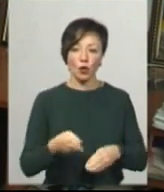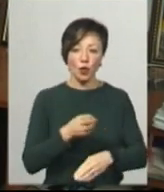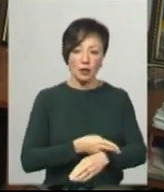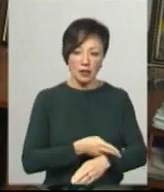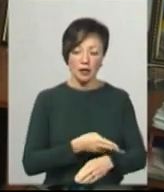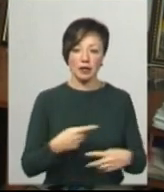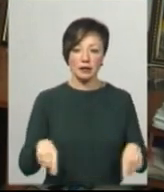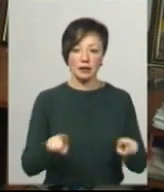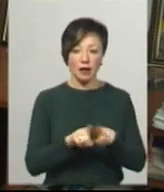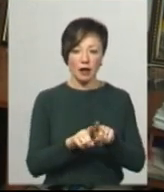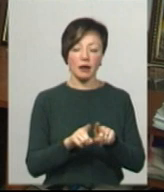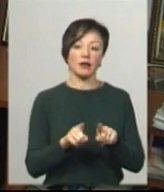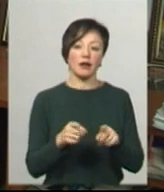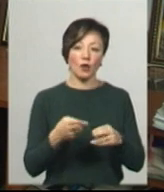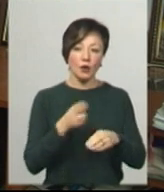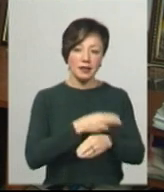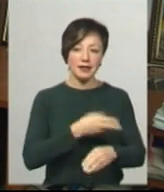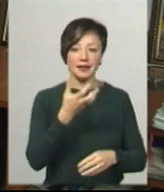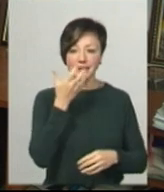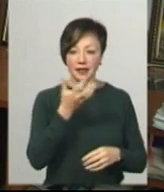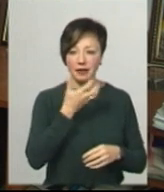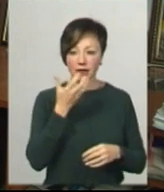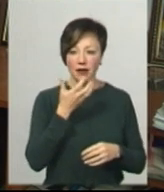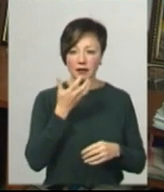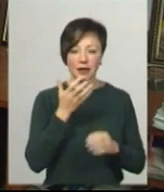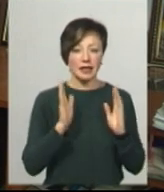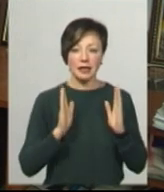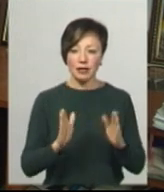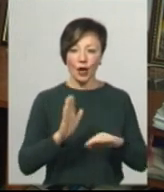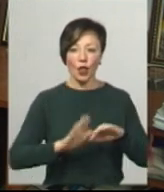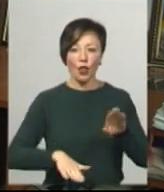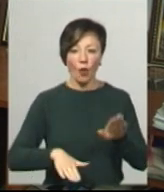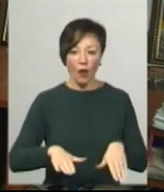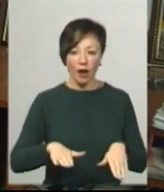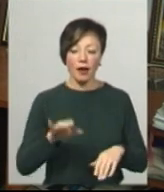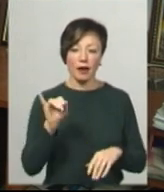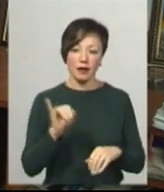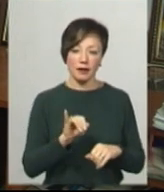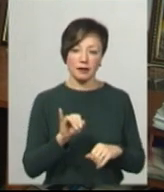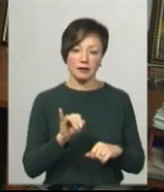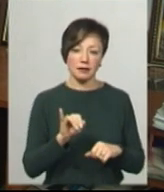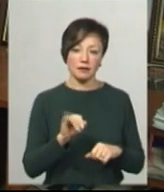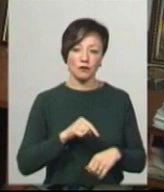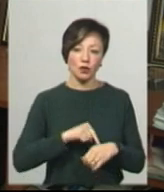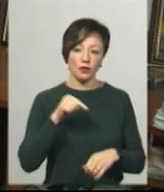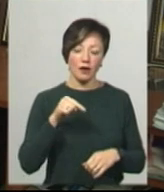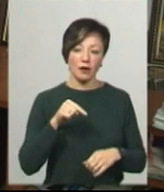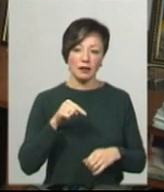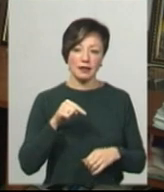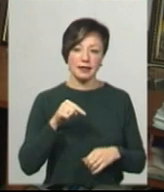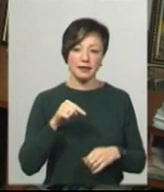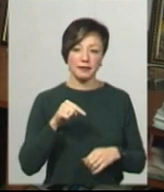Це така річ, котра зігріває теплом не тільки ноги, але і відчувається